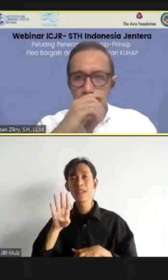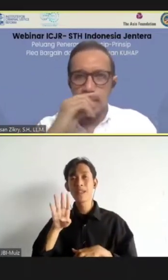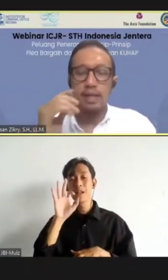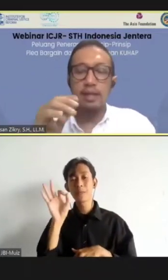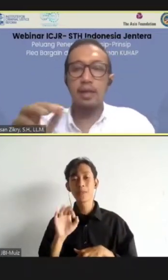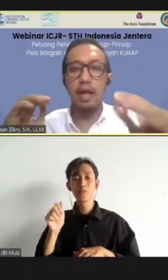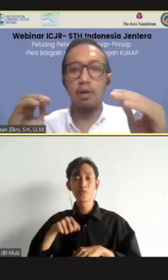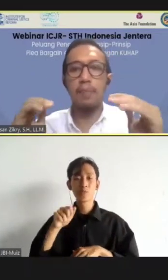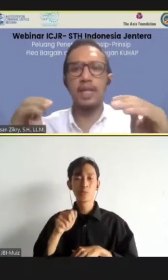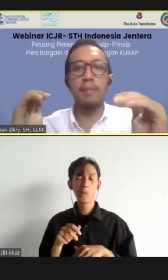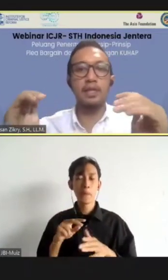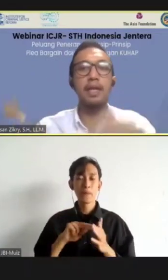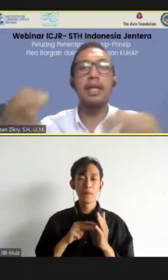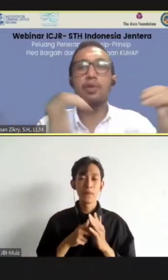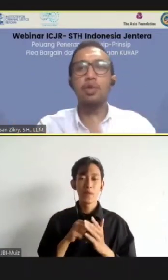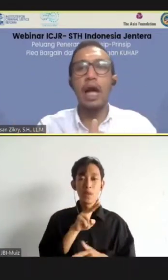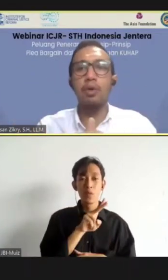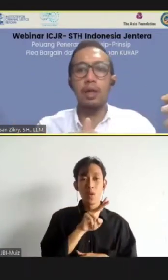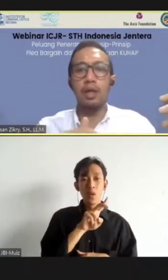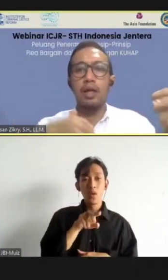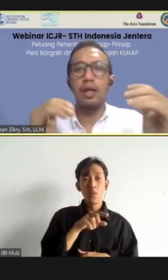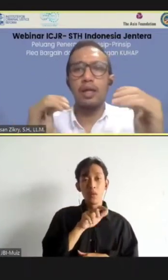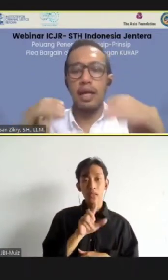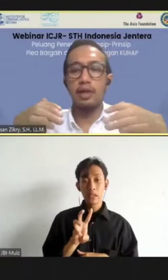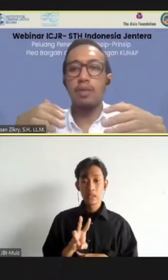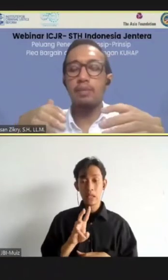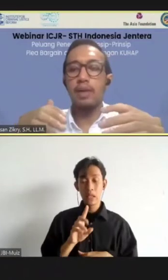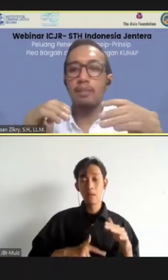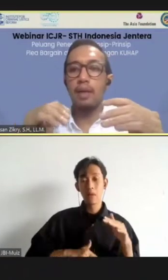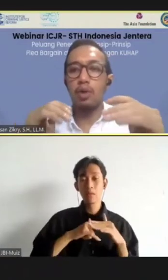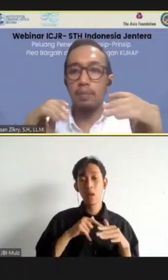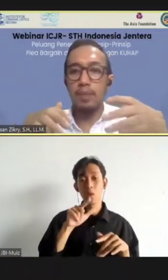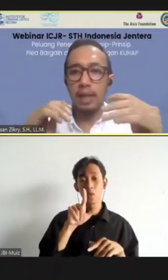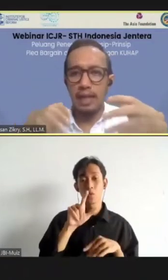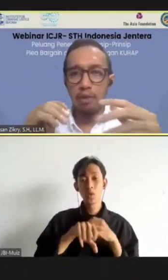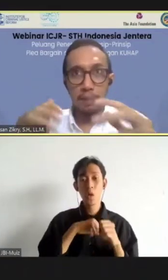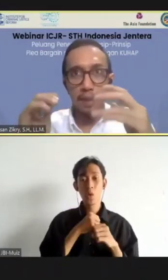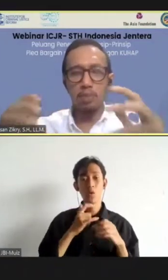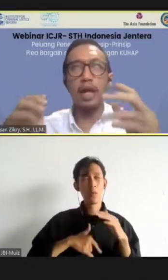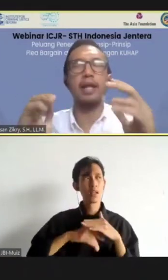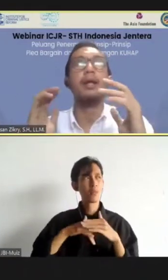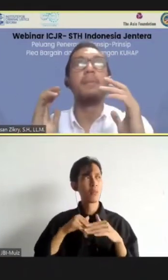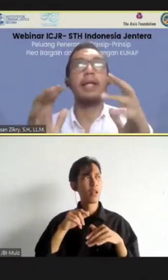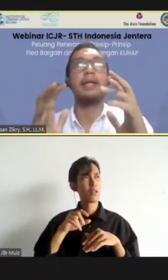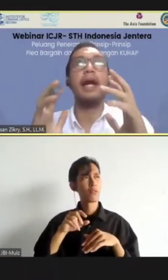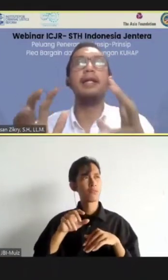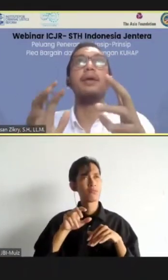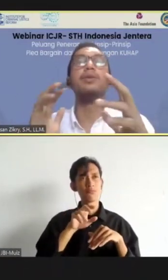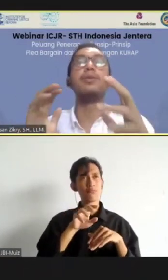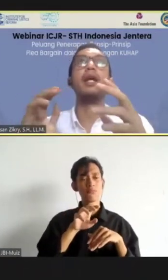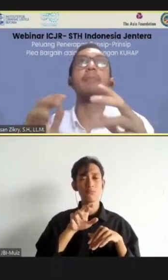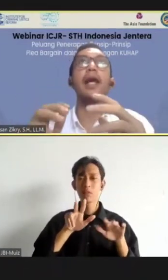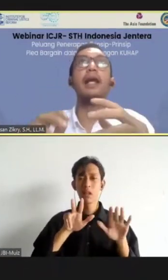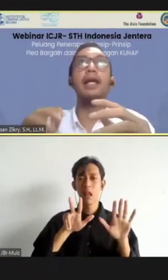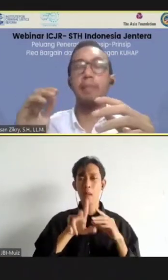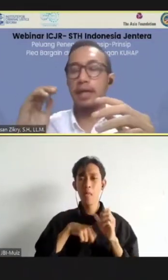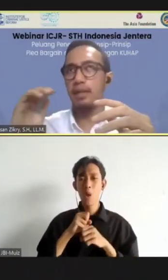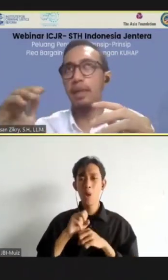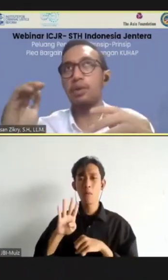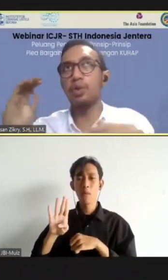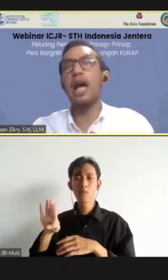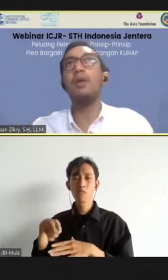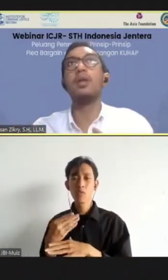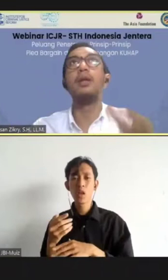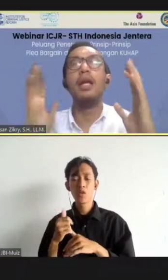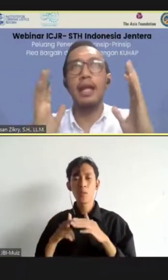tadi sudah disebut. Jadi, 2 per 3 maksimal dari 7 tahun, dan itu berarti maksimal kurang lebih 4 tahun, 8 bulan. Pertanyaannya, untuk tindak pidana yang